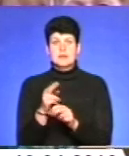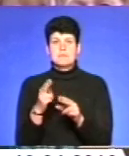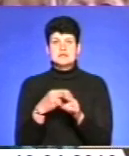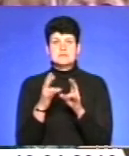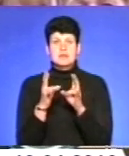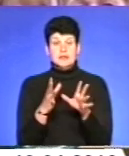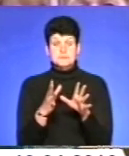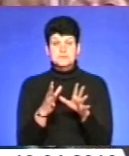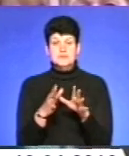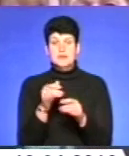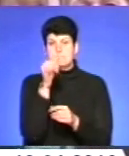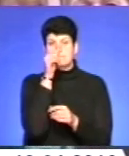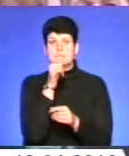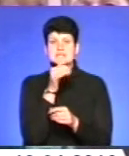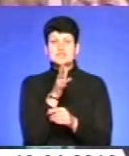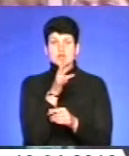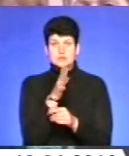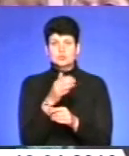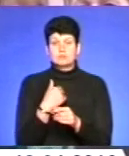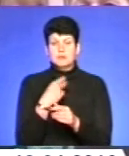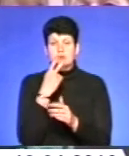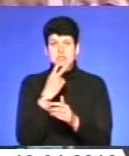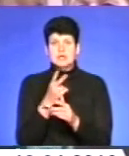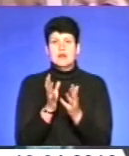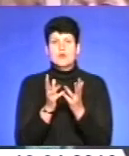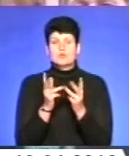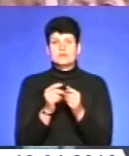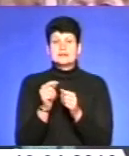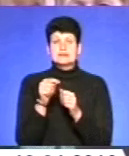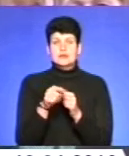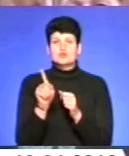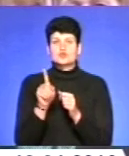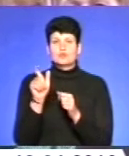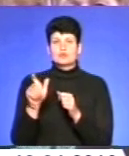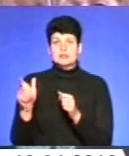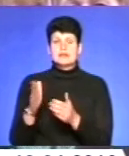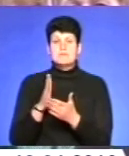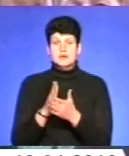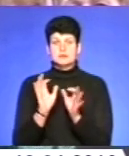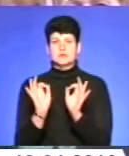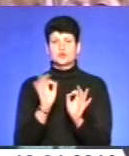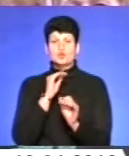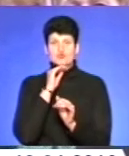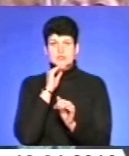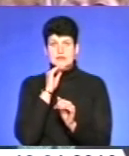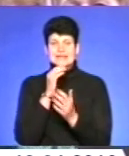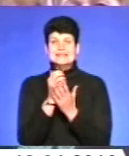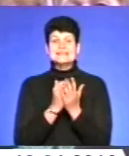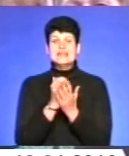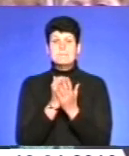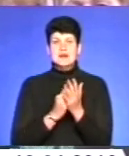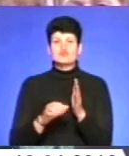Місяць часу, ми, бачите, розраховуємо так, щоб людина якраз мала достатньо запасу